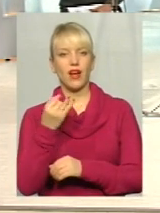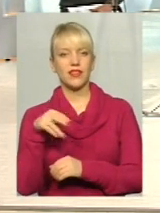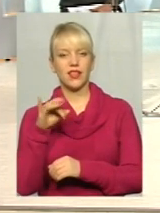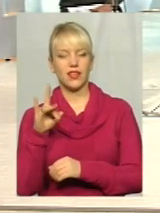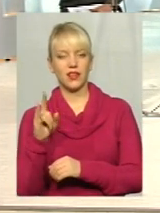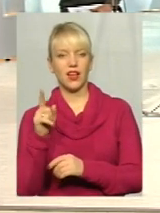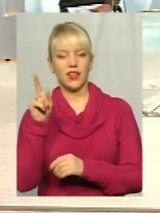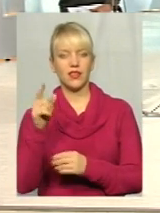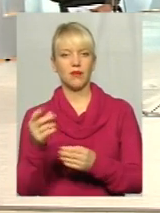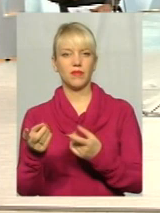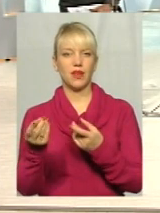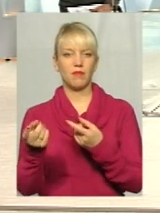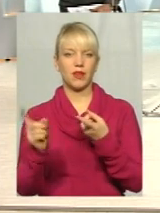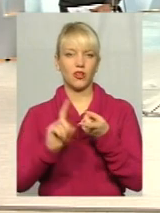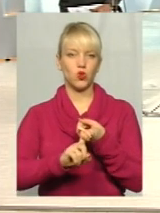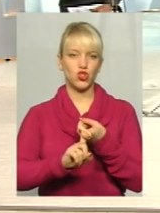підключили мені інтернет.